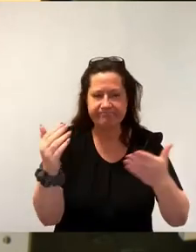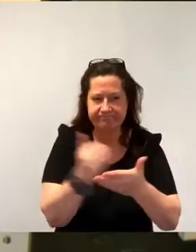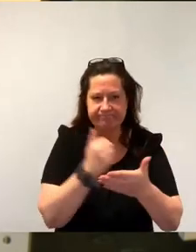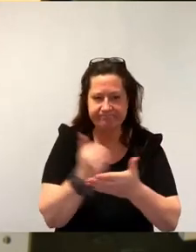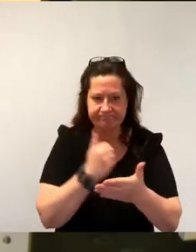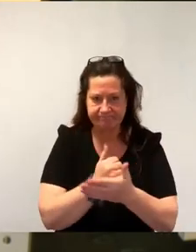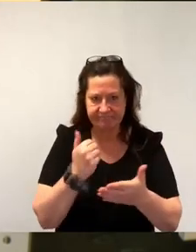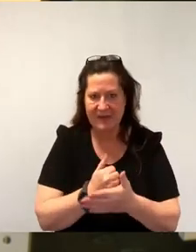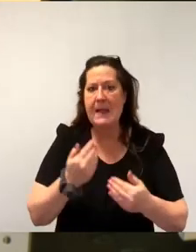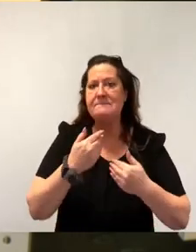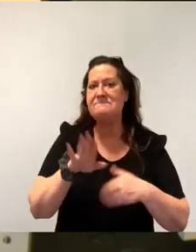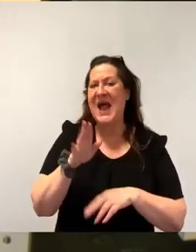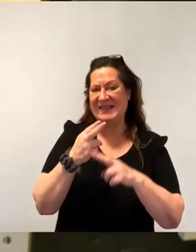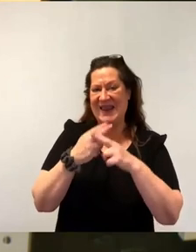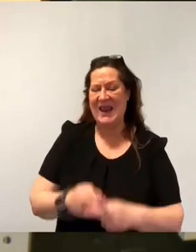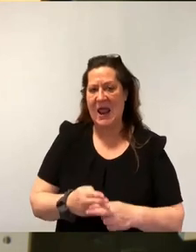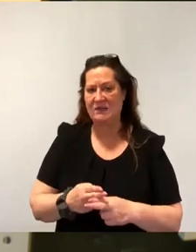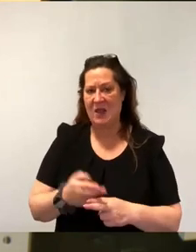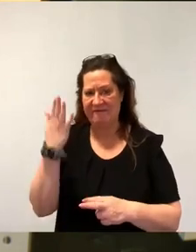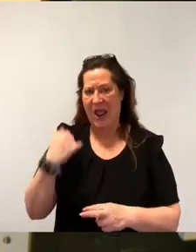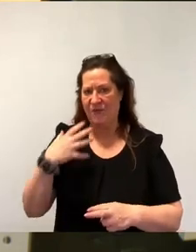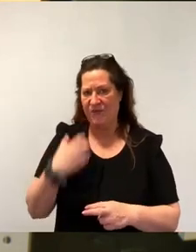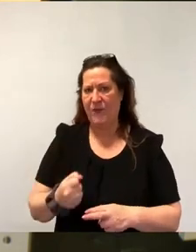meisten Rentner wären froh, wenn sie auf diese